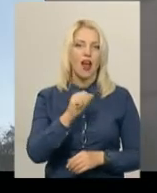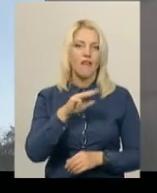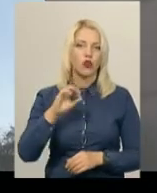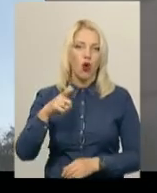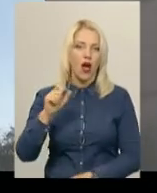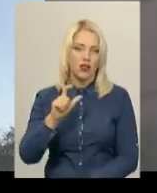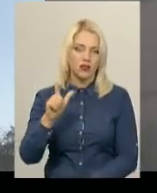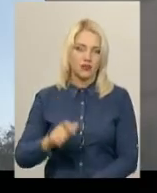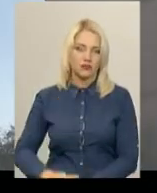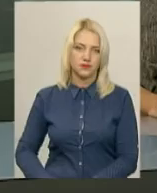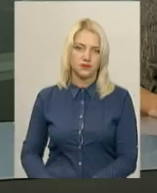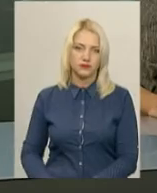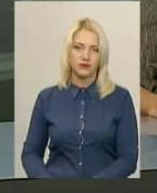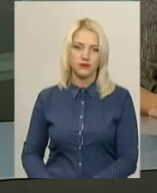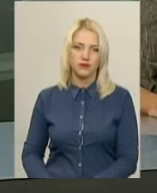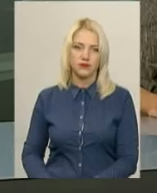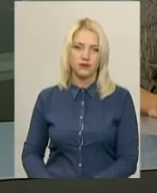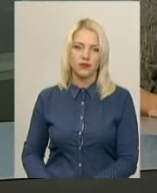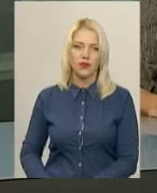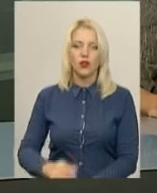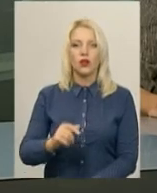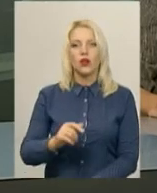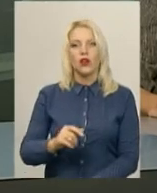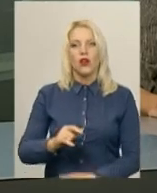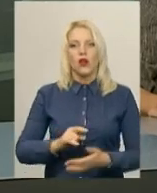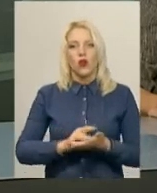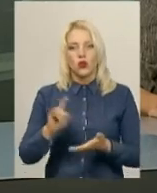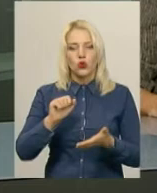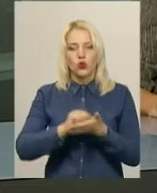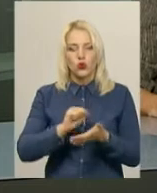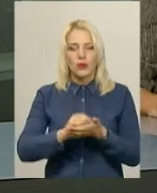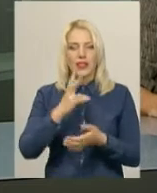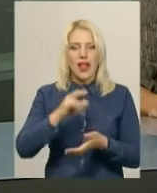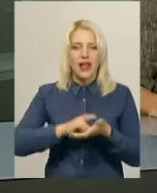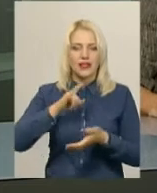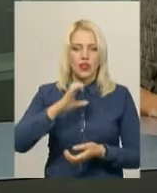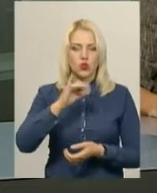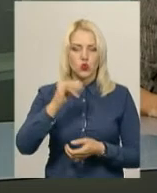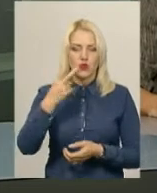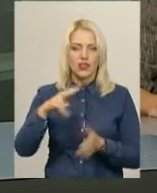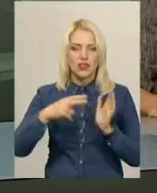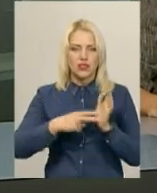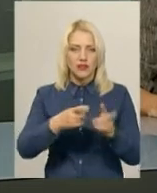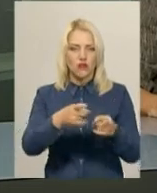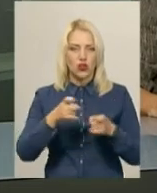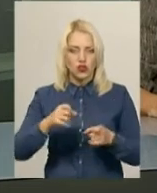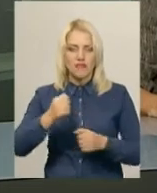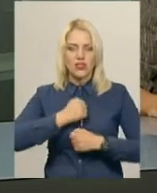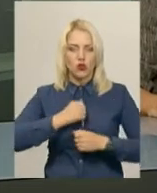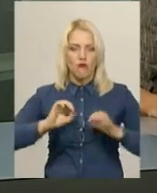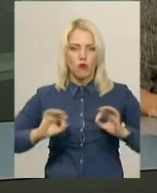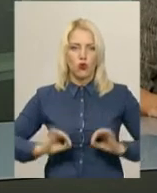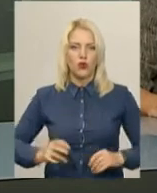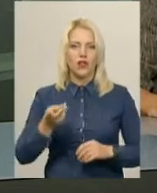новини, поділя «Сентр». Льотну документацію на літак Су-27 вилучила військова прокуратура на двох